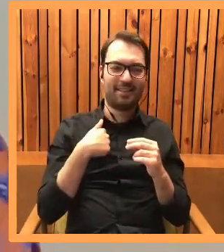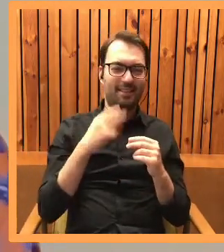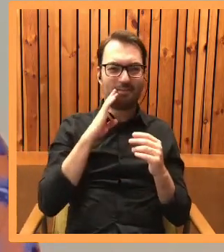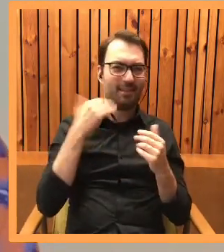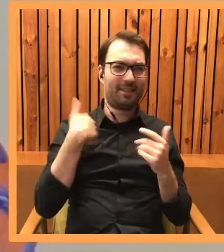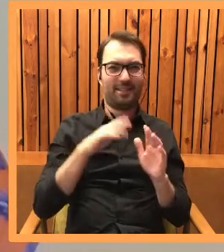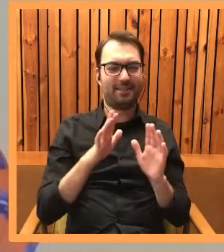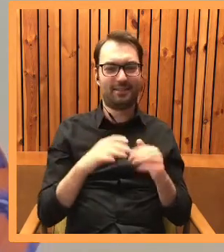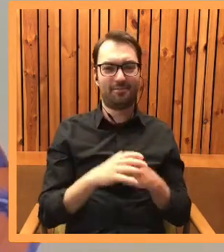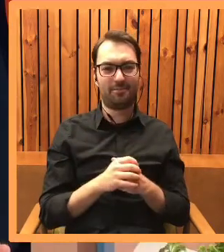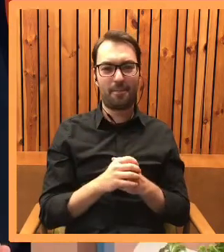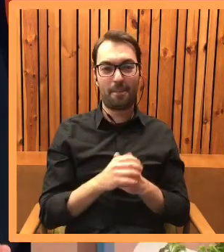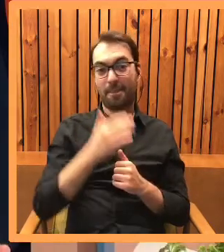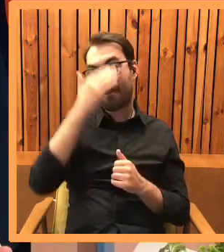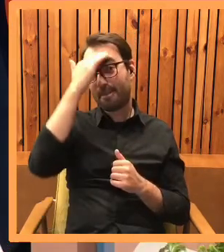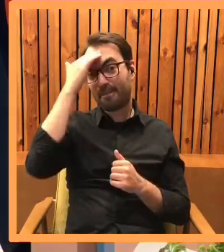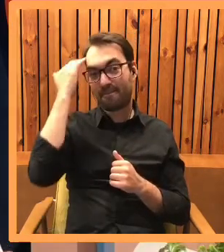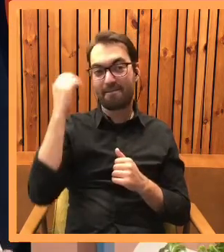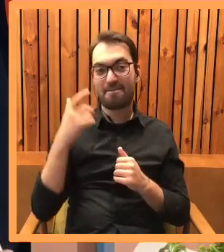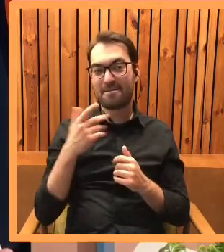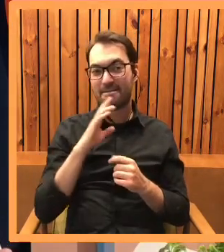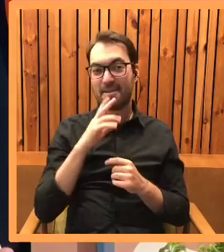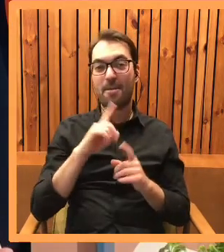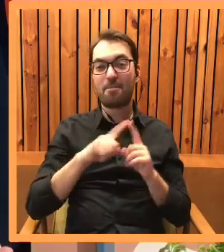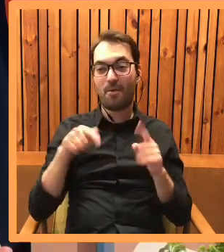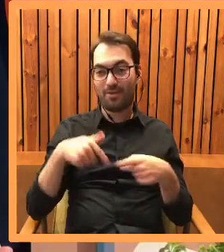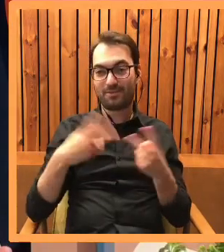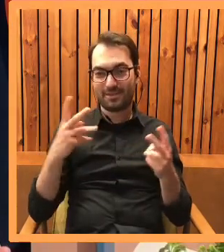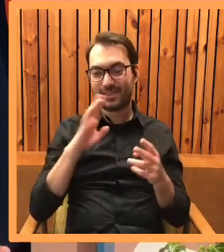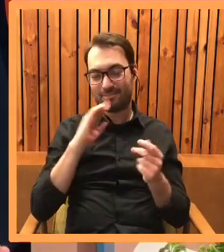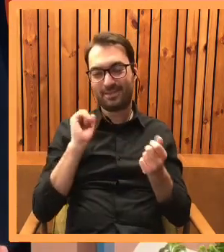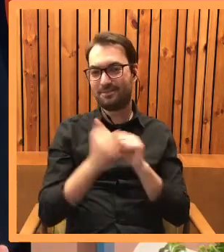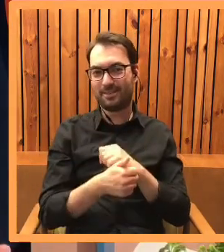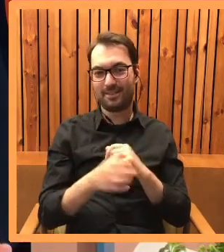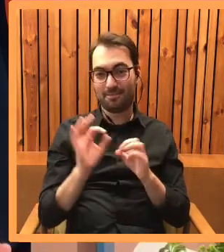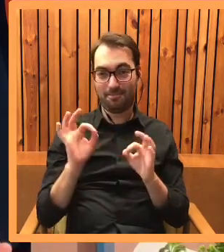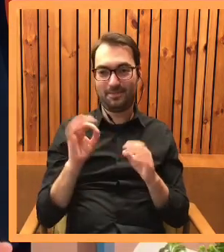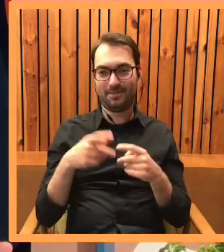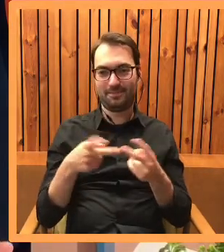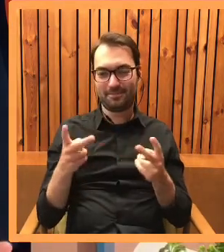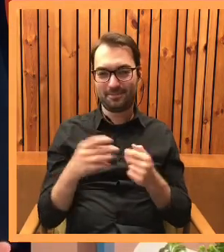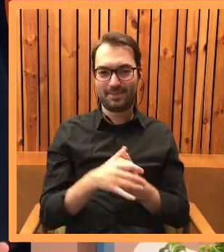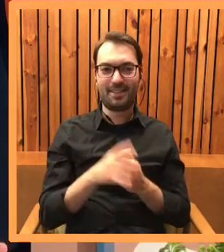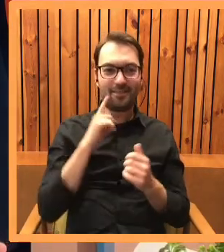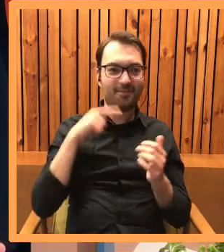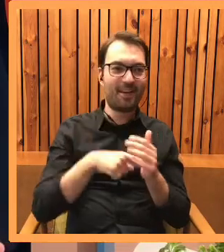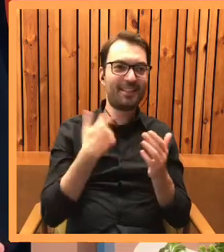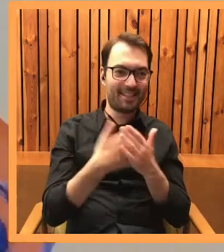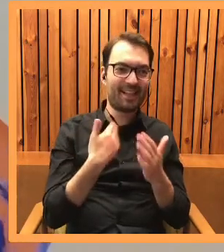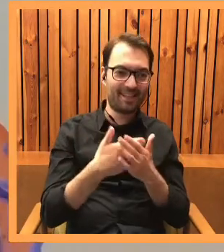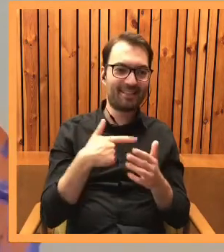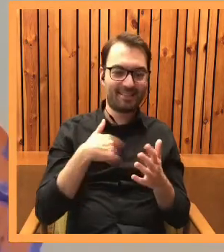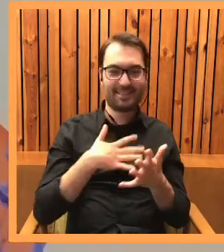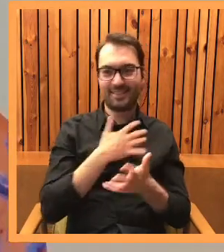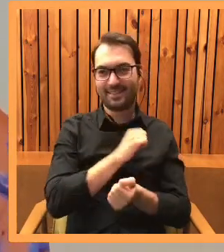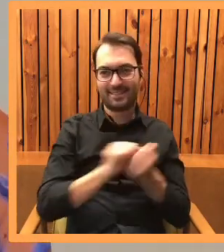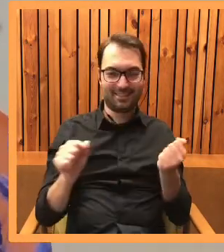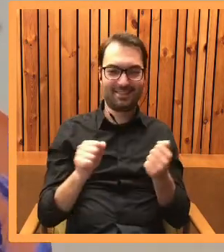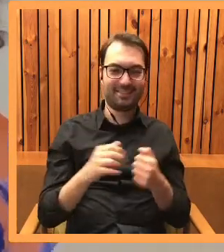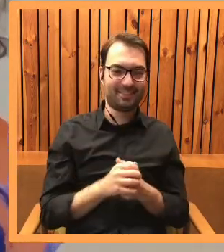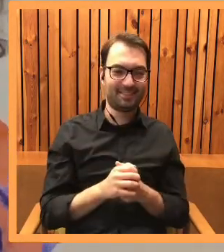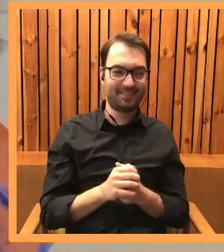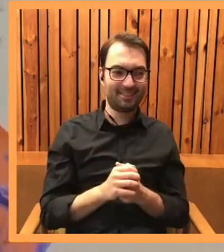chciałabym być. Nie wiem, Kasiu, czy Cię zmartwię, ale po tej transmisji to się może zmienić, słuchaj. Właśnie dlatego ta premiera jest przerażająca.